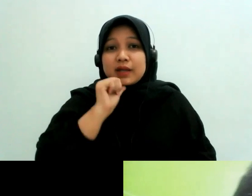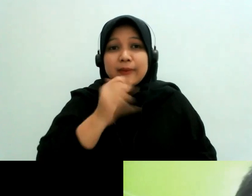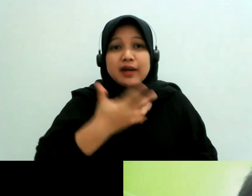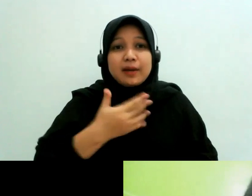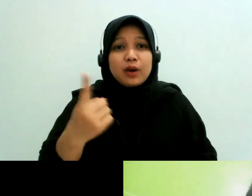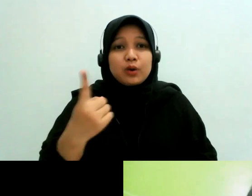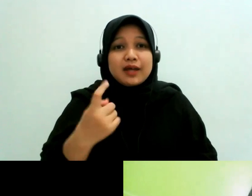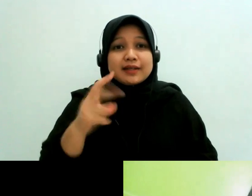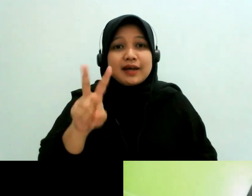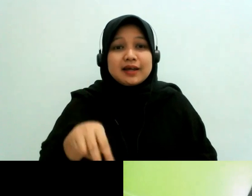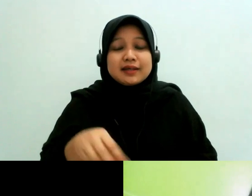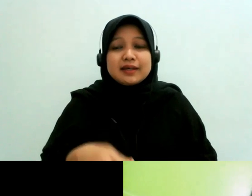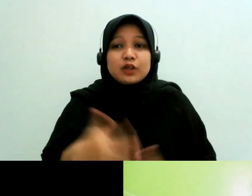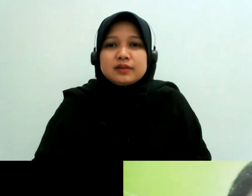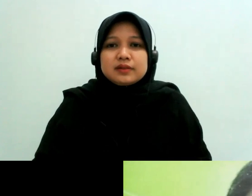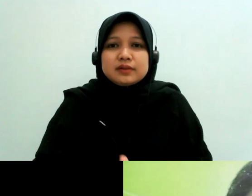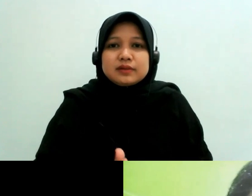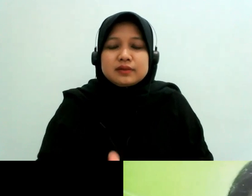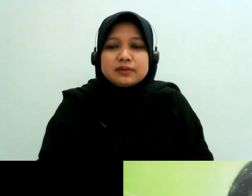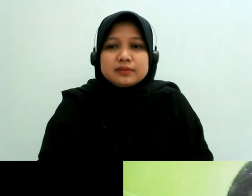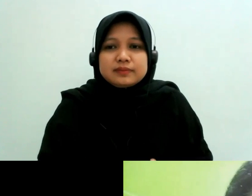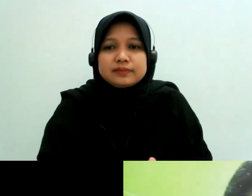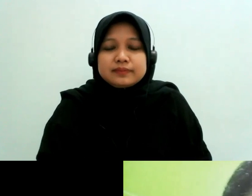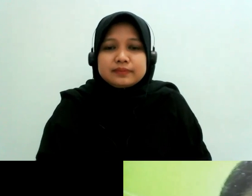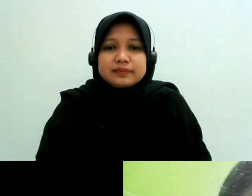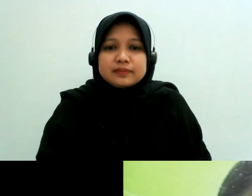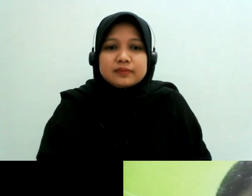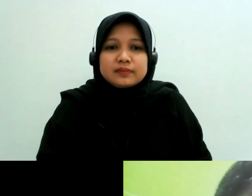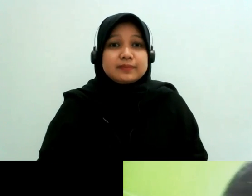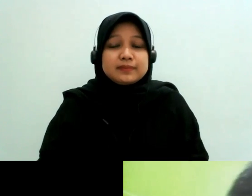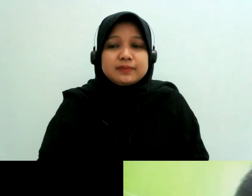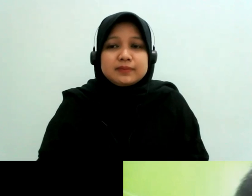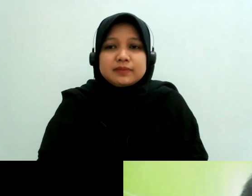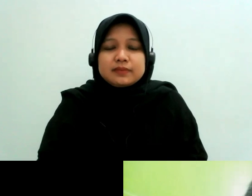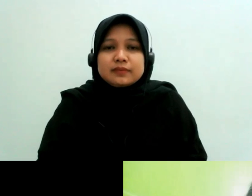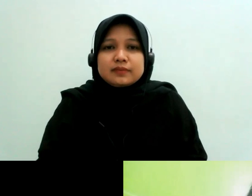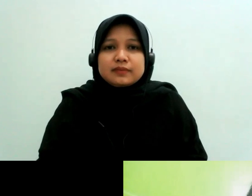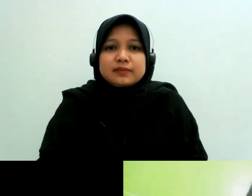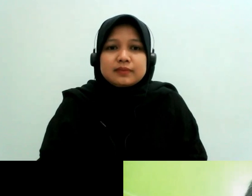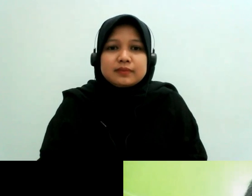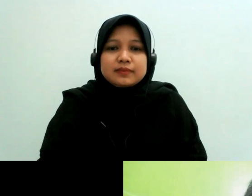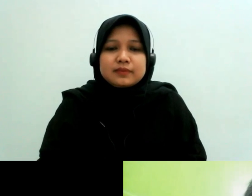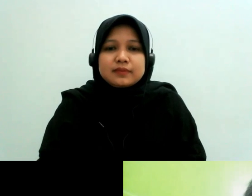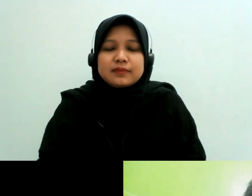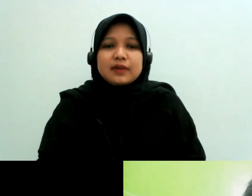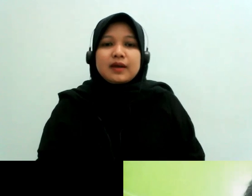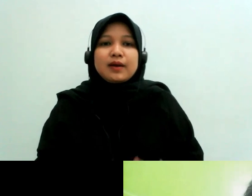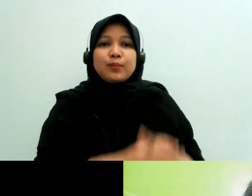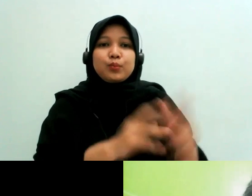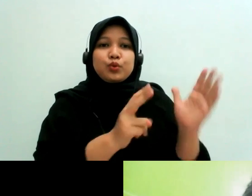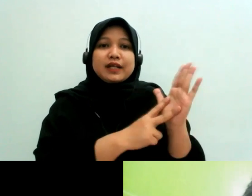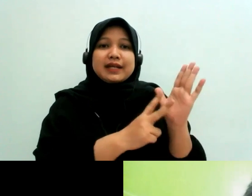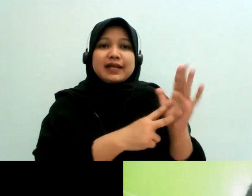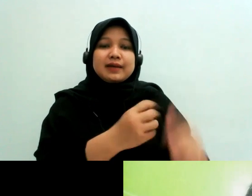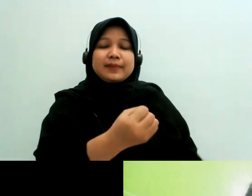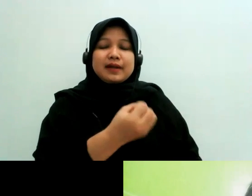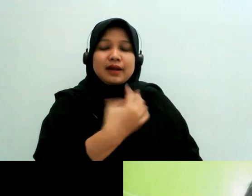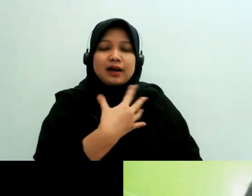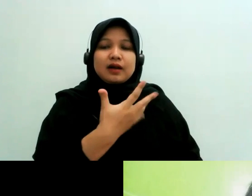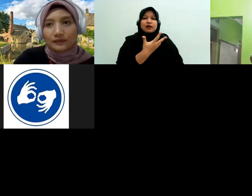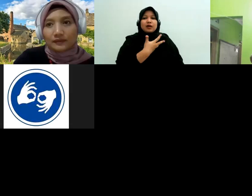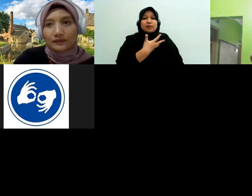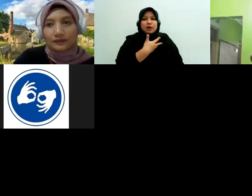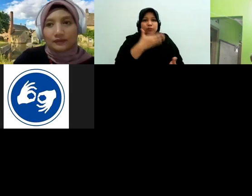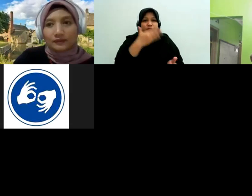belum jelas atau belum clear gitu atau sudah cukup itu tadi Mas Ajiwan menekankan lagi ya biar